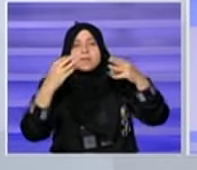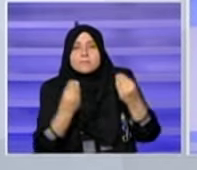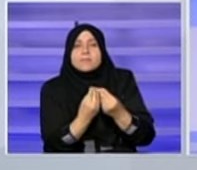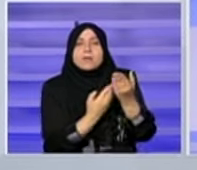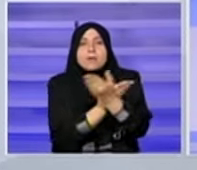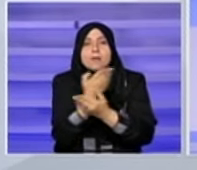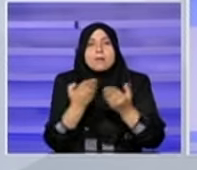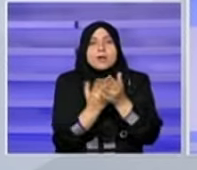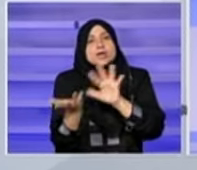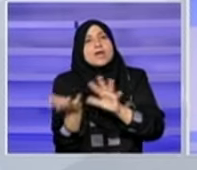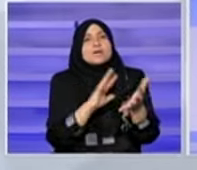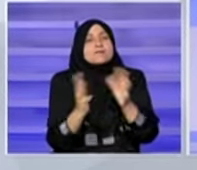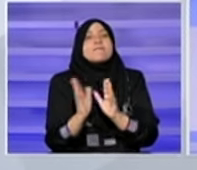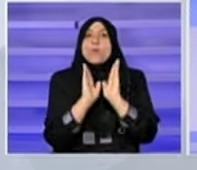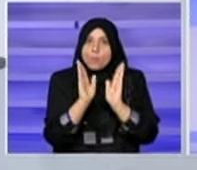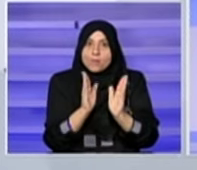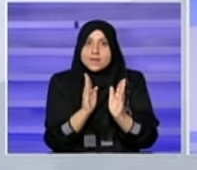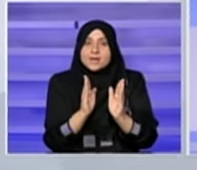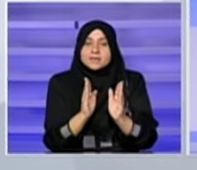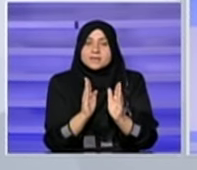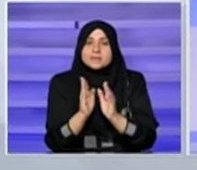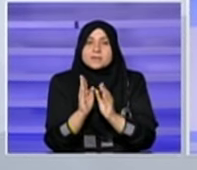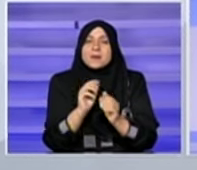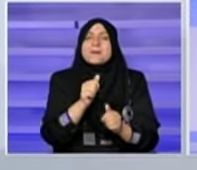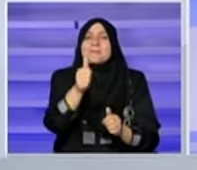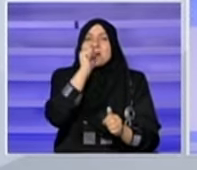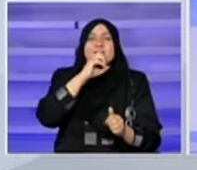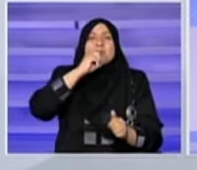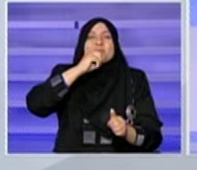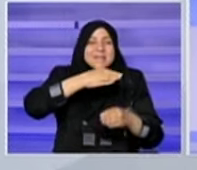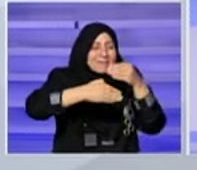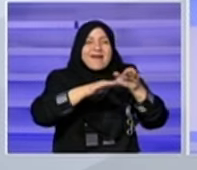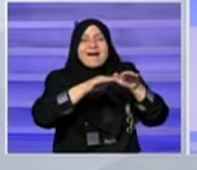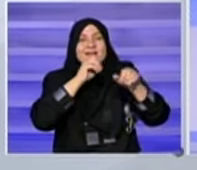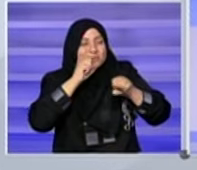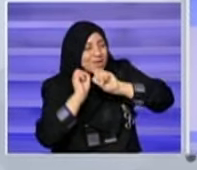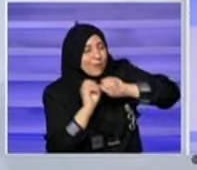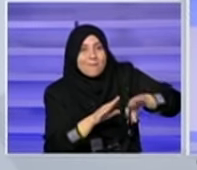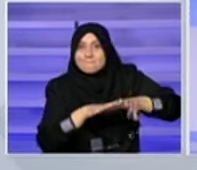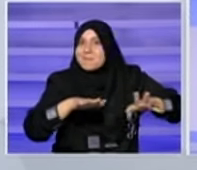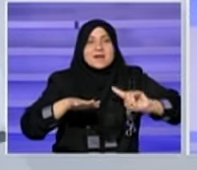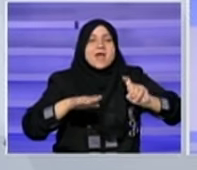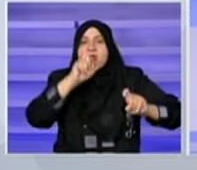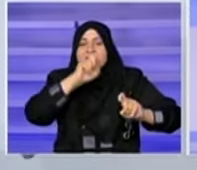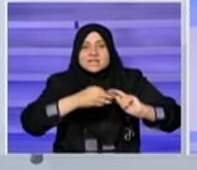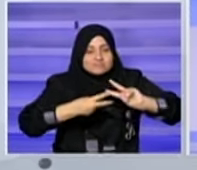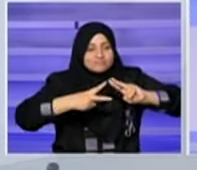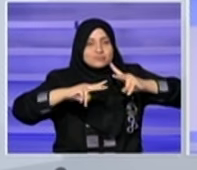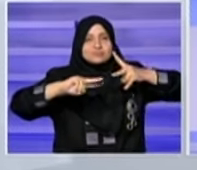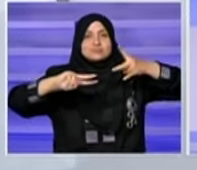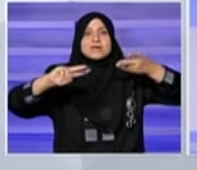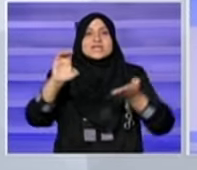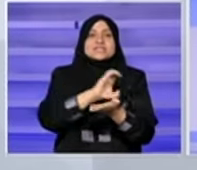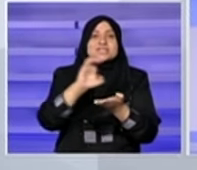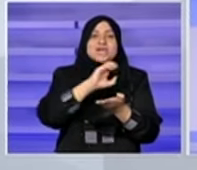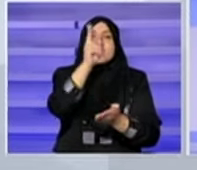وبحث كيف أنه نعالج كميات المياه التي تستعمل وكيف أنه نقدر أنه نقلل من